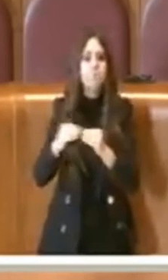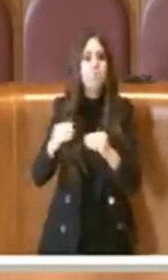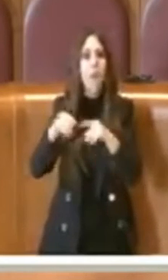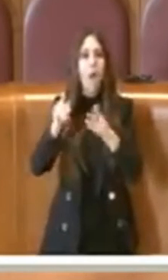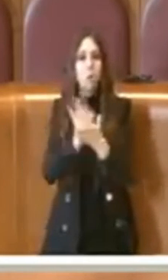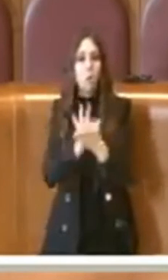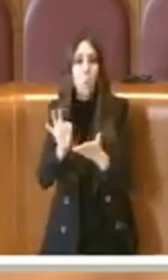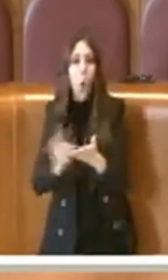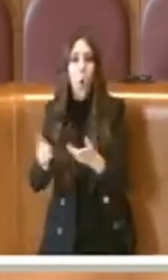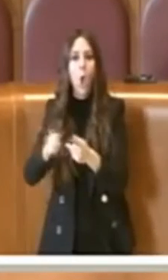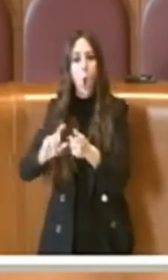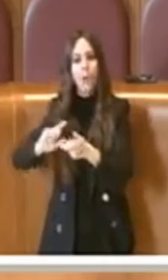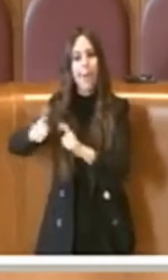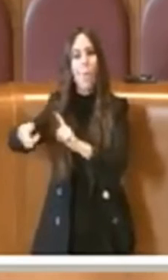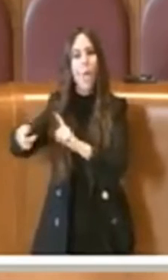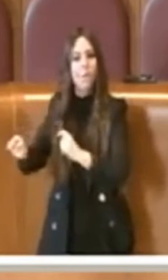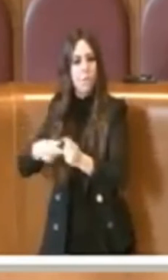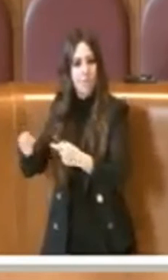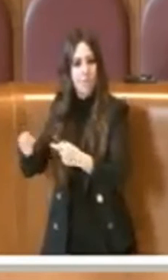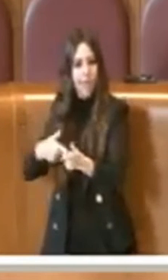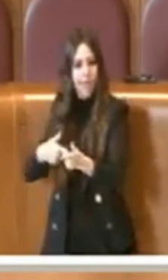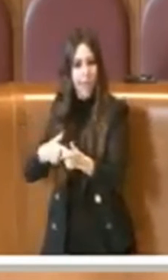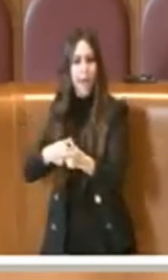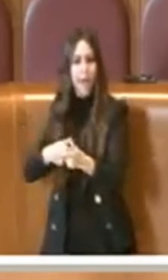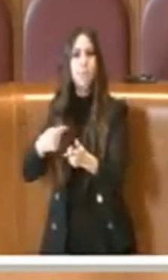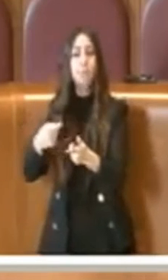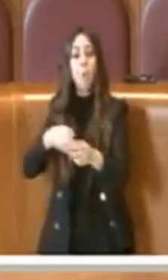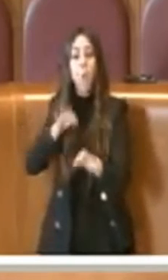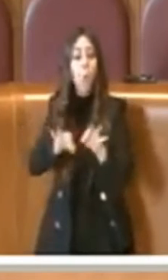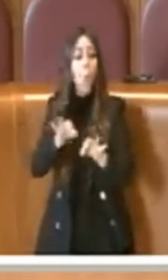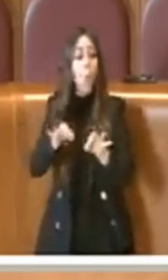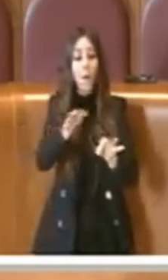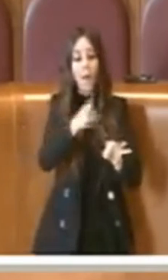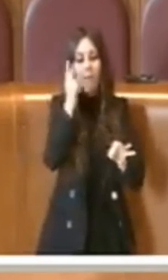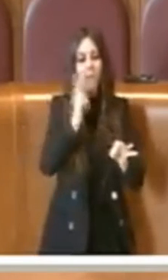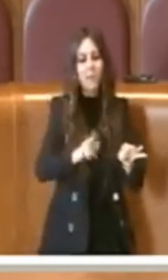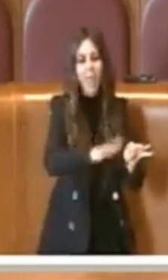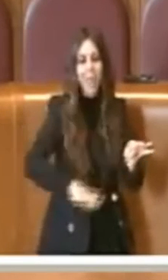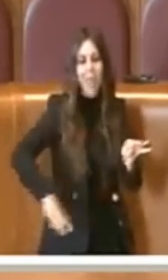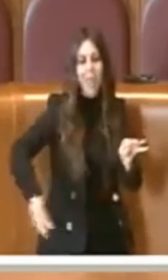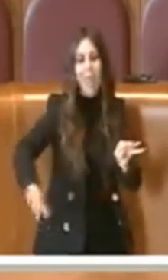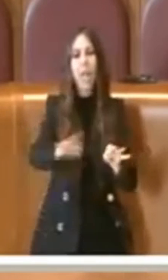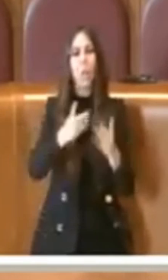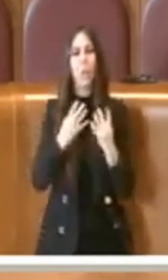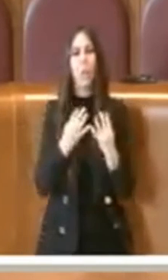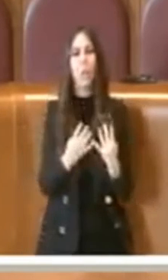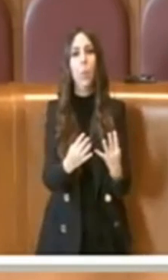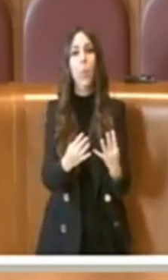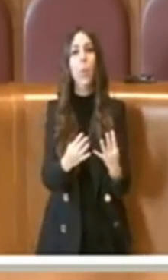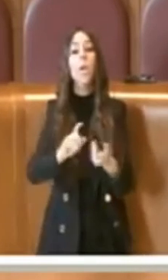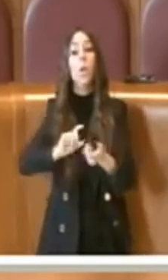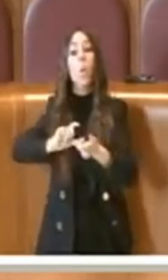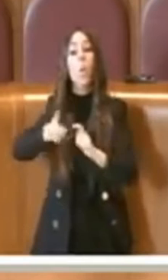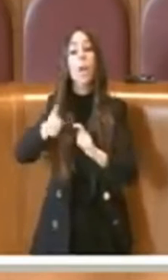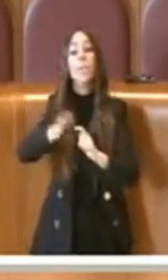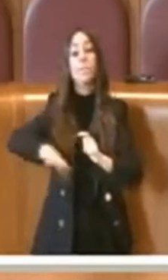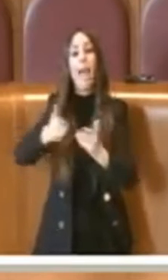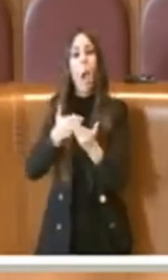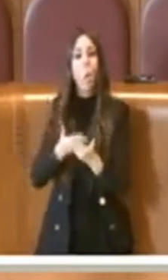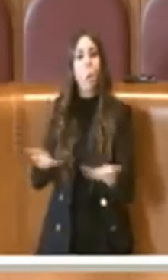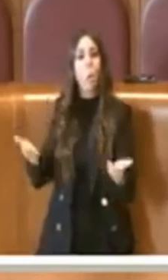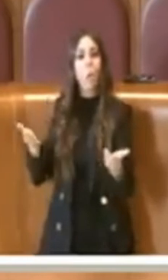la riqualificazione dei mercati, per la cura del verde, per la riqualificazione degli spiazzi pubblici, delle